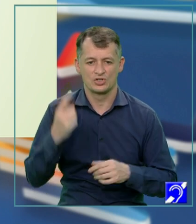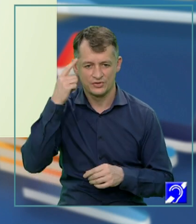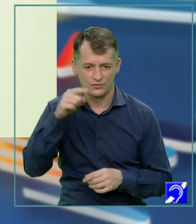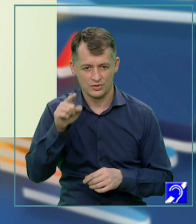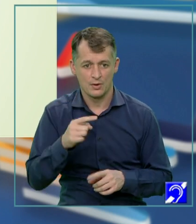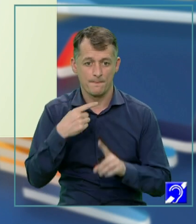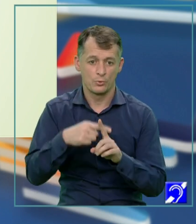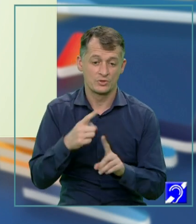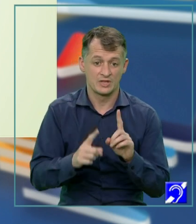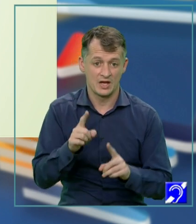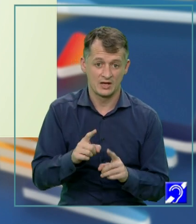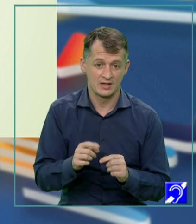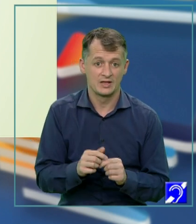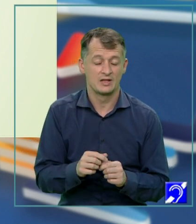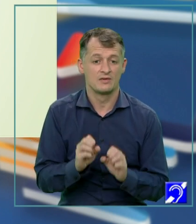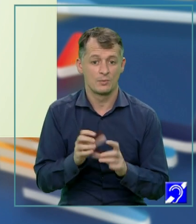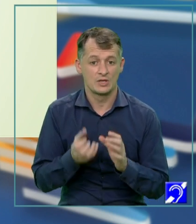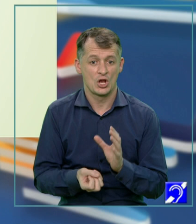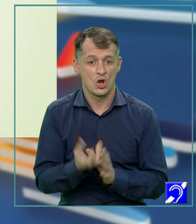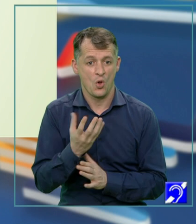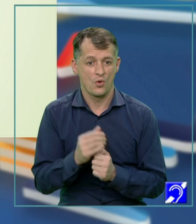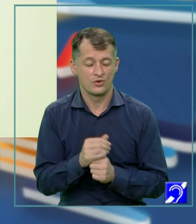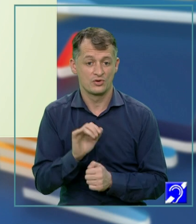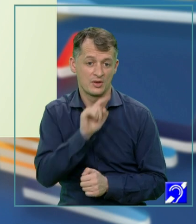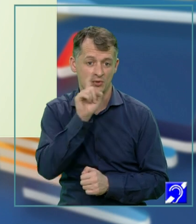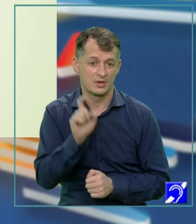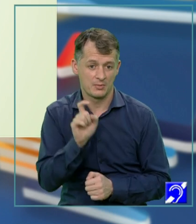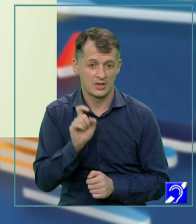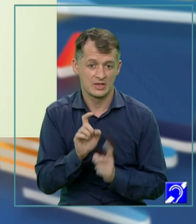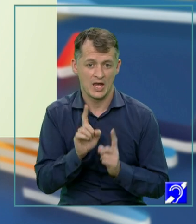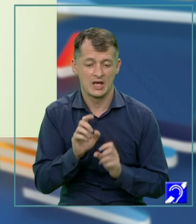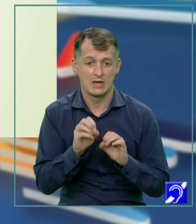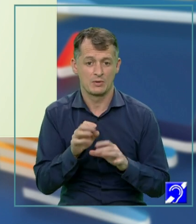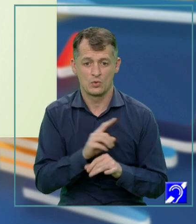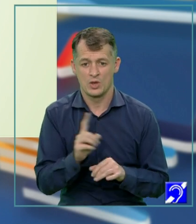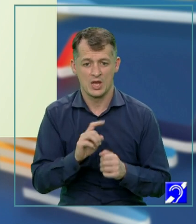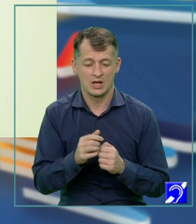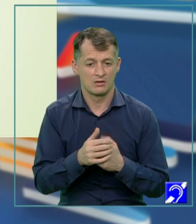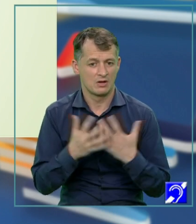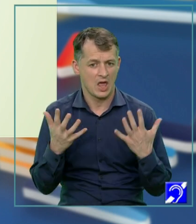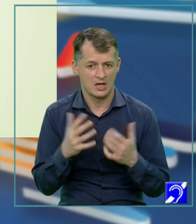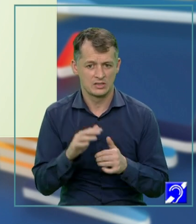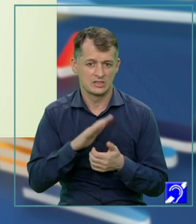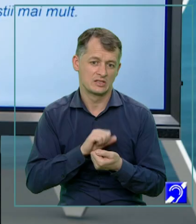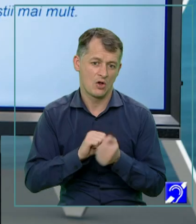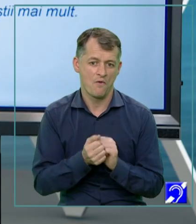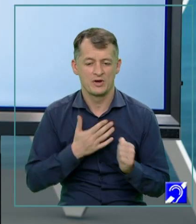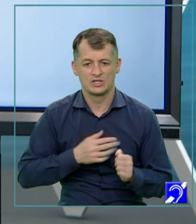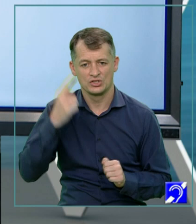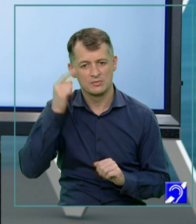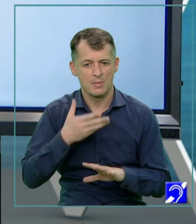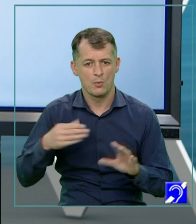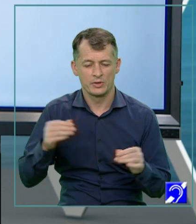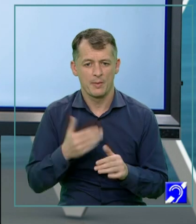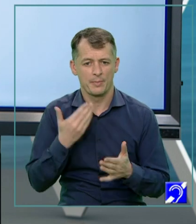dacă informația este nouă. Și semnul întrebării, dacă informația este neclară sau vreți să știți mai multe. Pentru